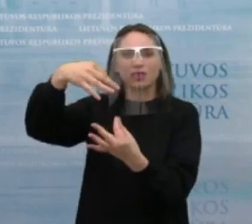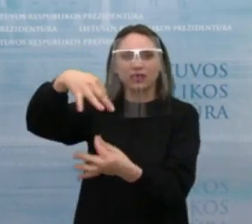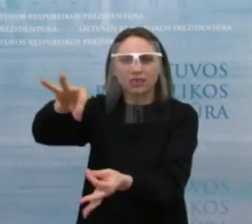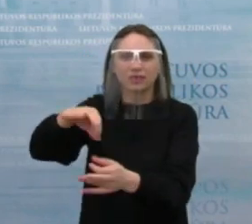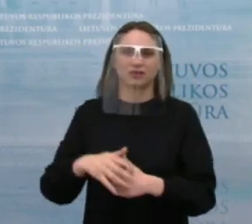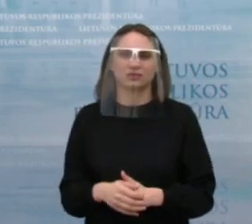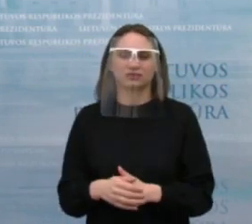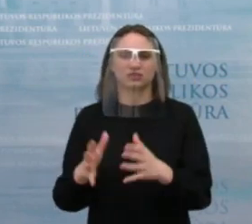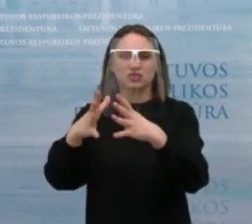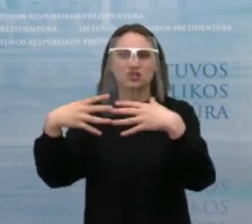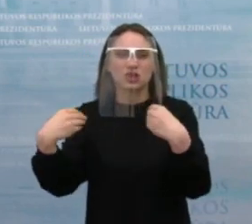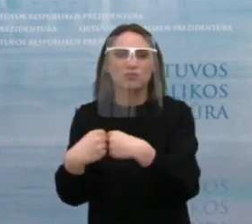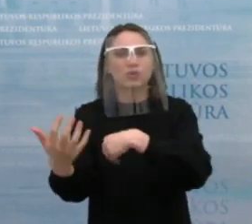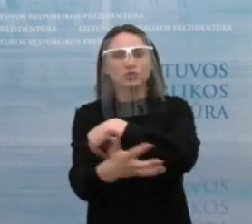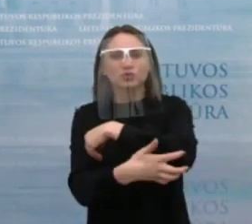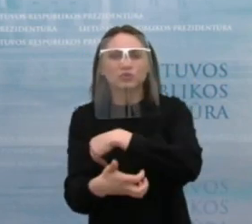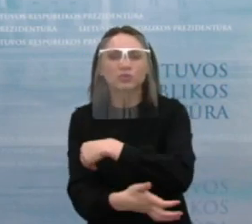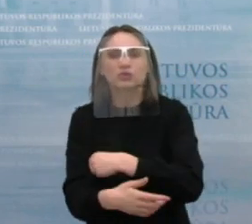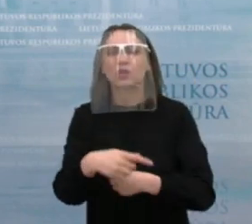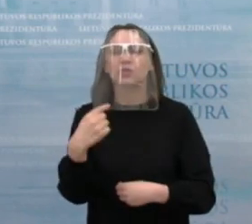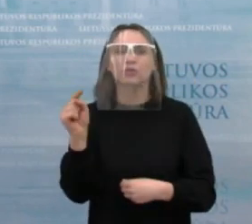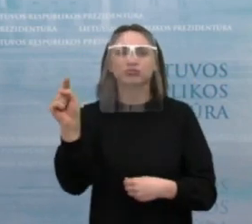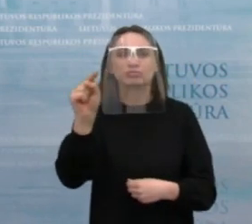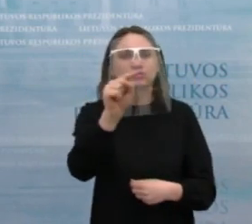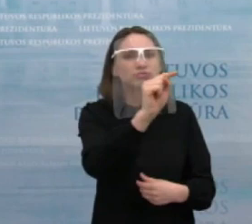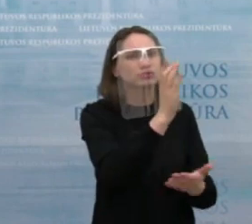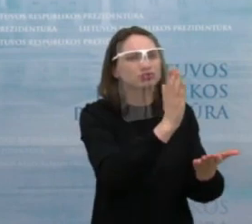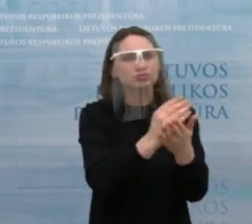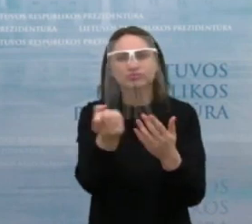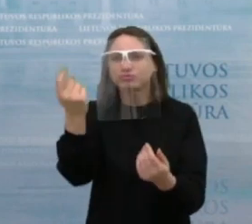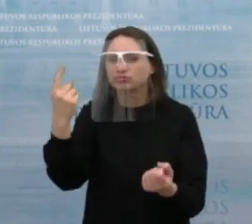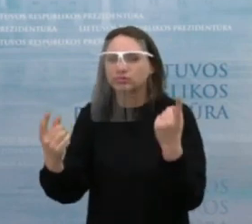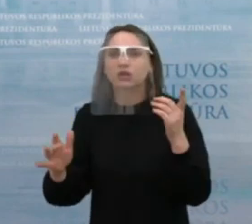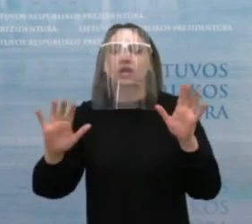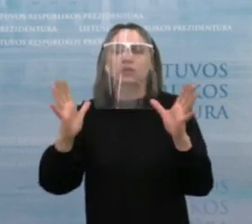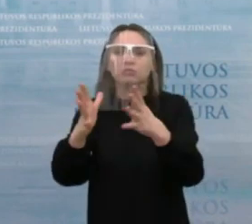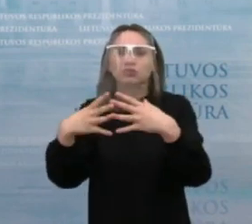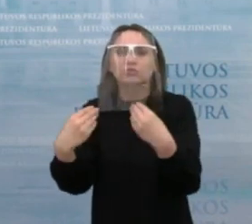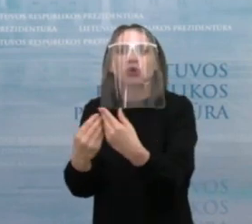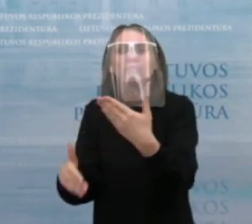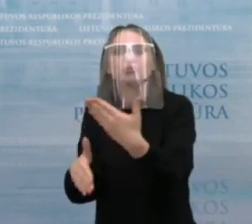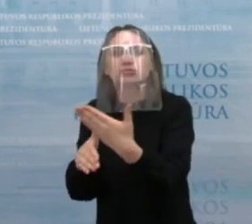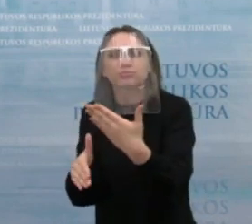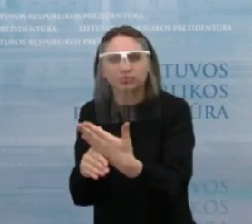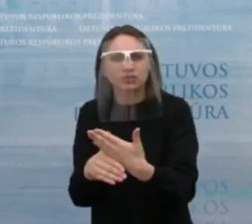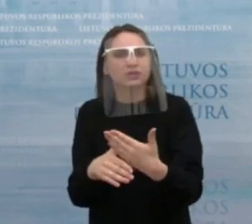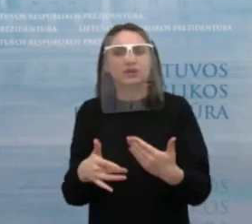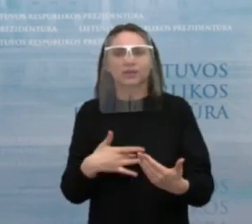didėjantį skurdą šeimuose ir galbūt aptarėt kažkokius pagalbos būdus kitus šeimams, ne tik apie nagerbą?